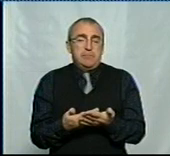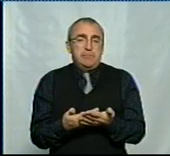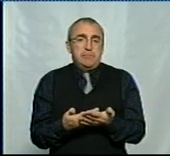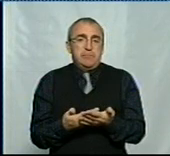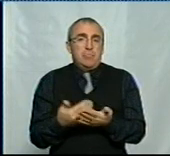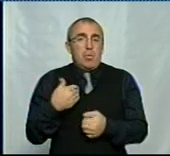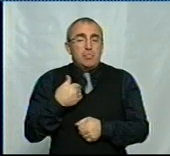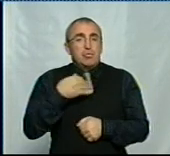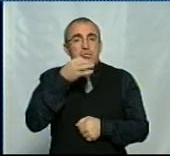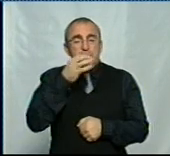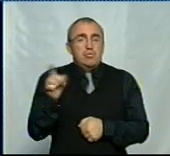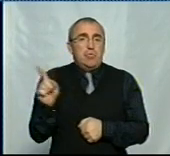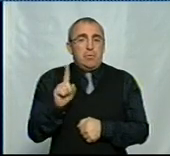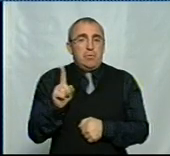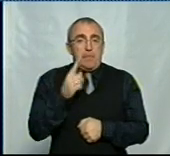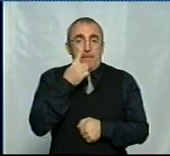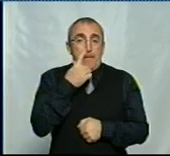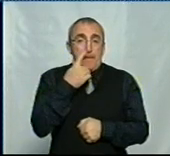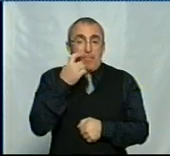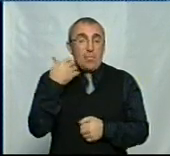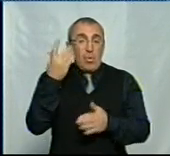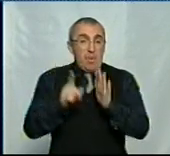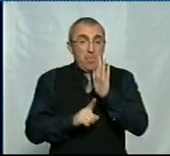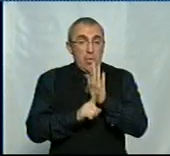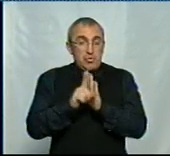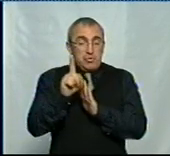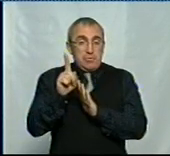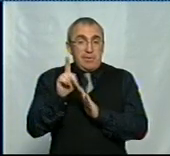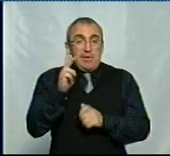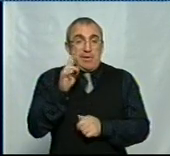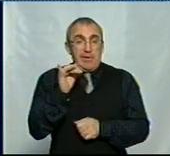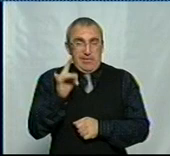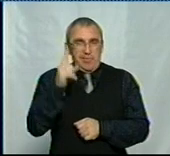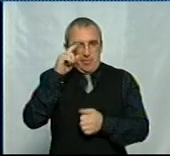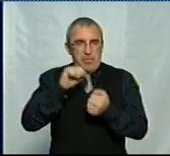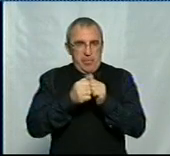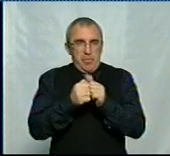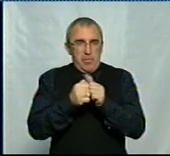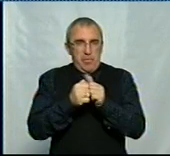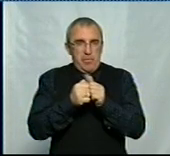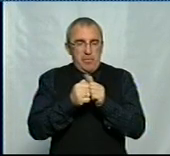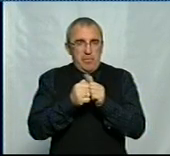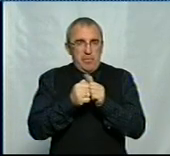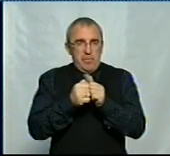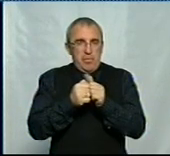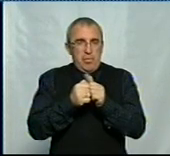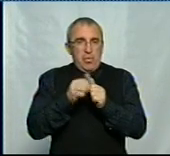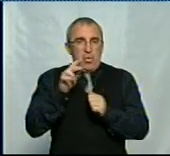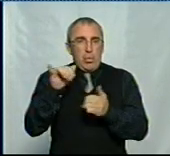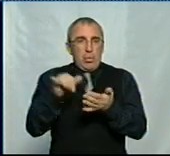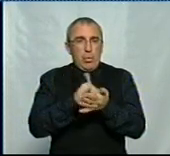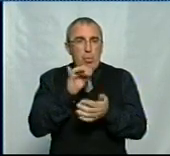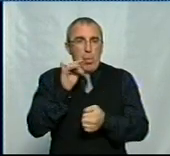хочу сказати, що коли починалася Кір, ви пам'ятаєте, як в Нью-Йорку